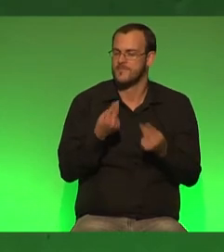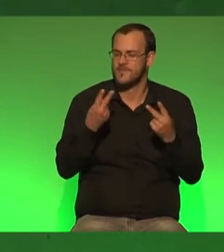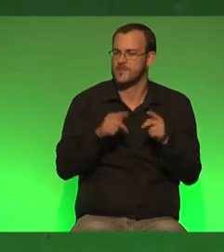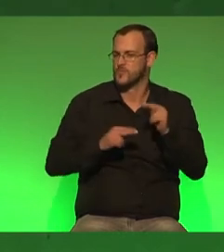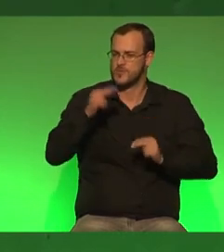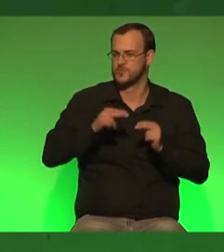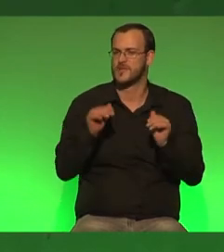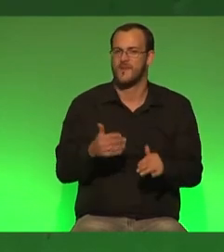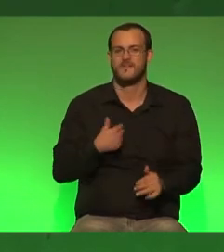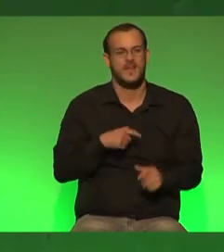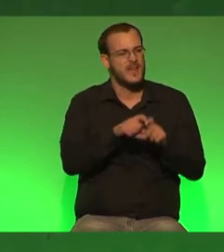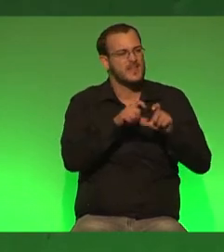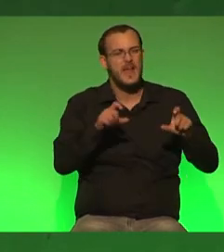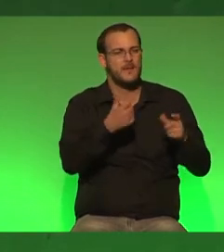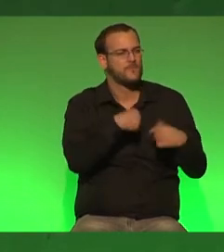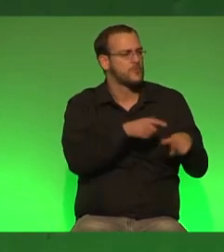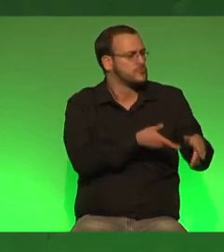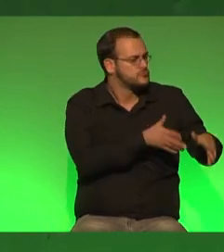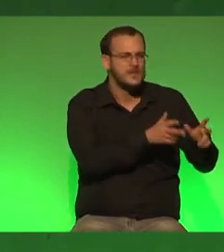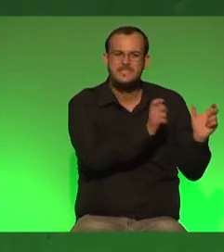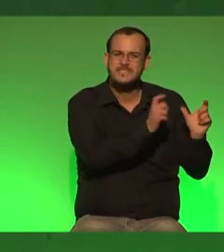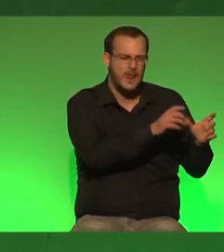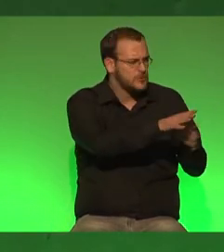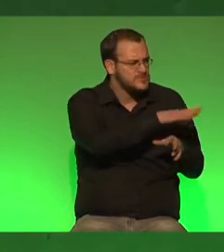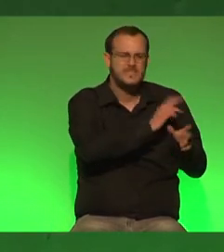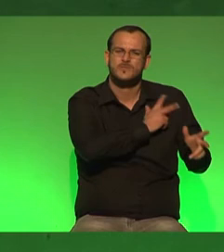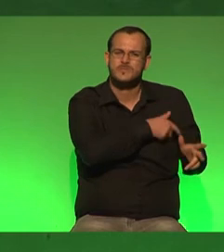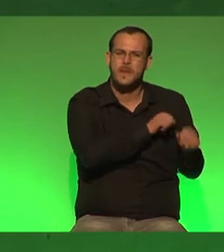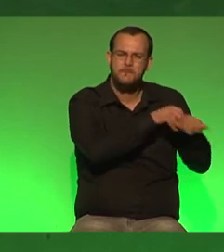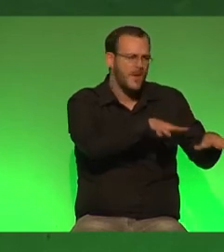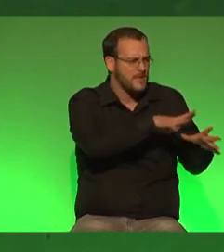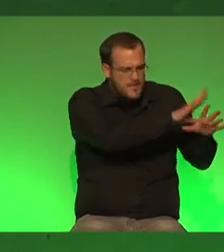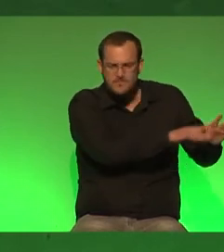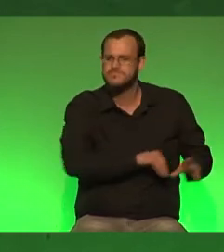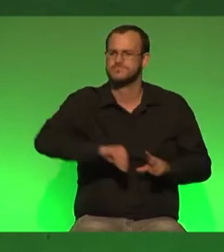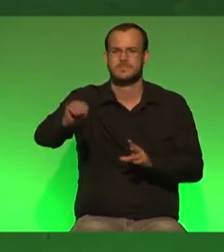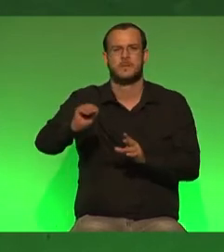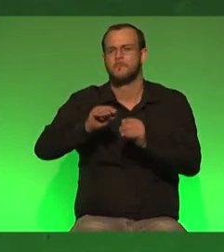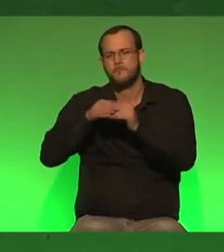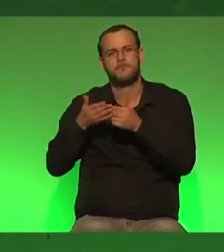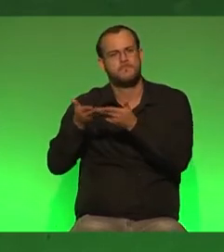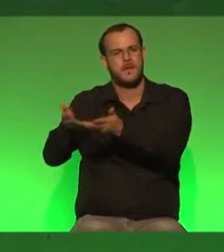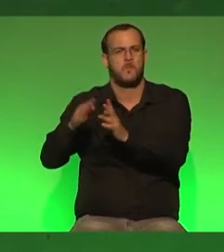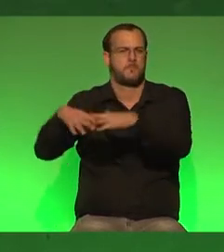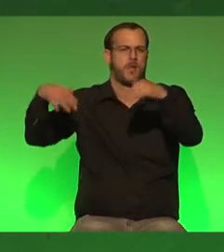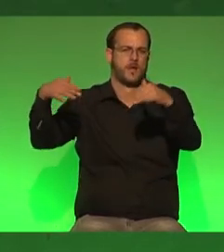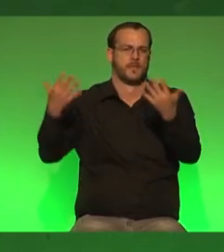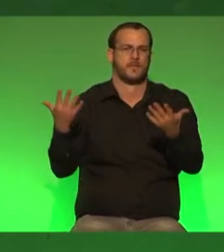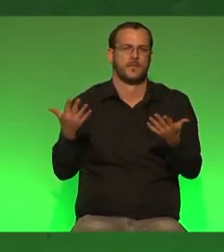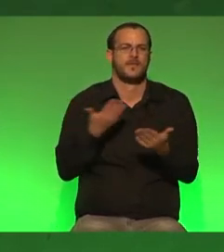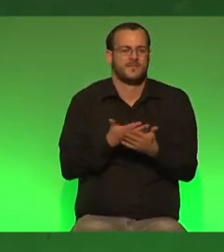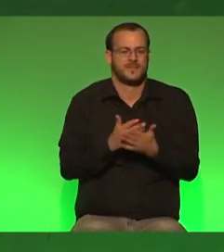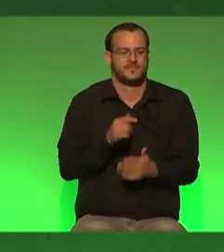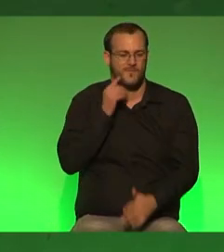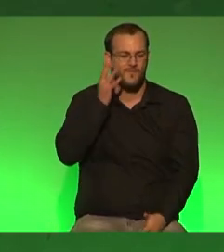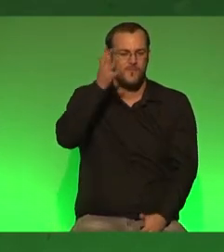die Themen von der Straße, aus der Gesellschaft, aus den sozialen Medien direkt in die Parlamente holen. Und deshalb müssen wir auch in